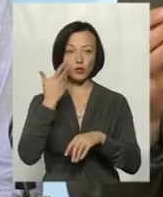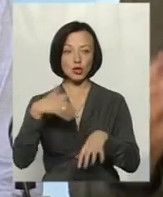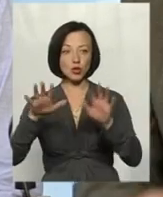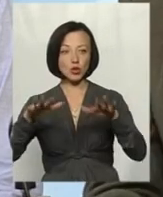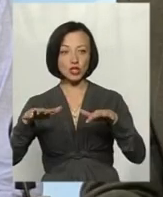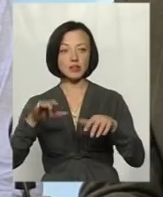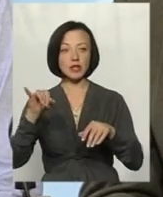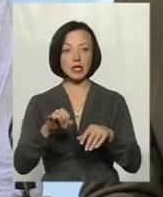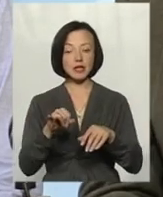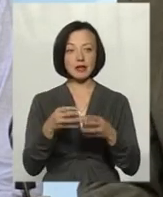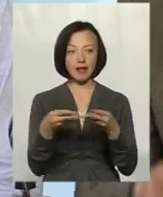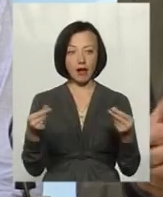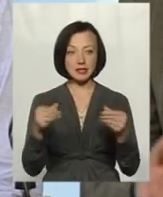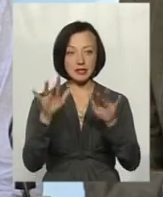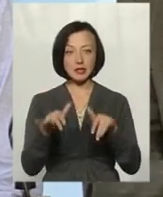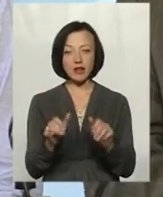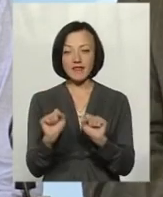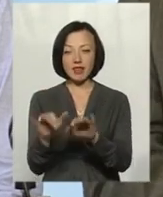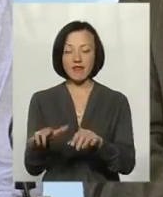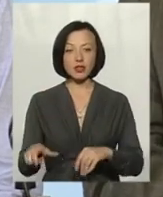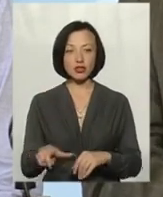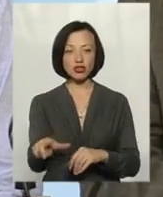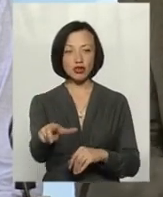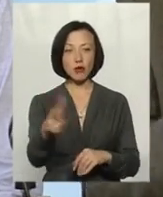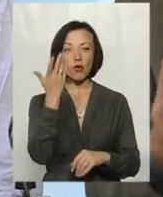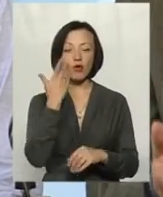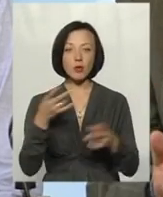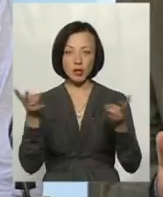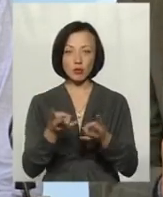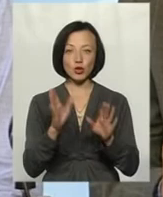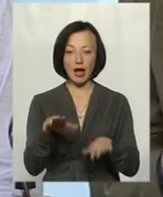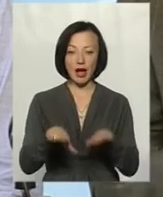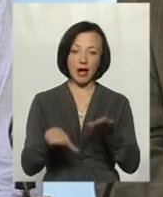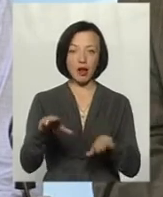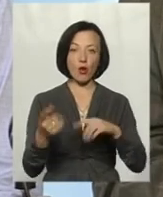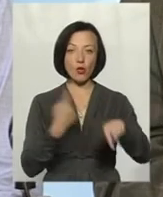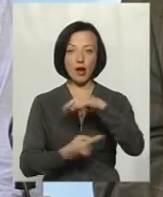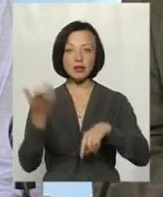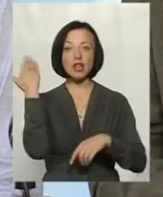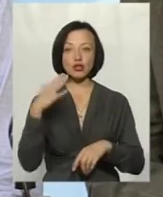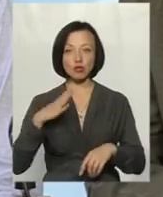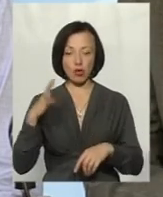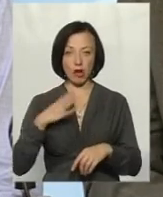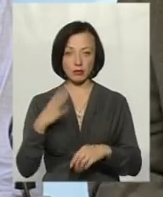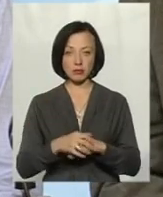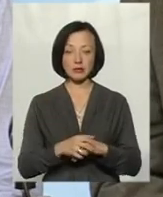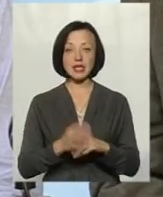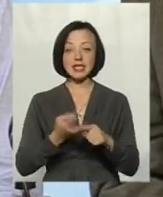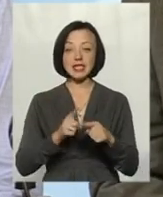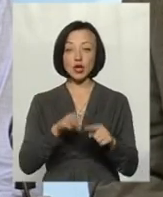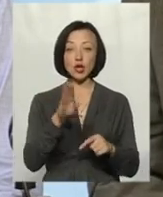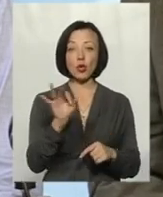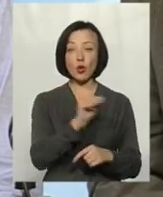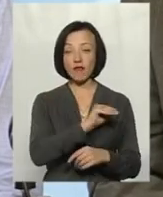і танення снігу, і віддавати річкам і колодязям. Буде регуляція, яка була раніше. Ці торфяні